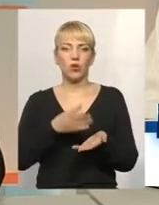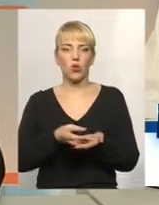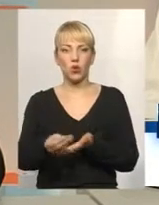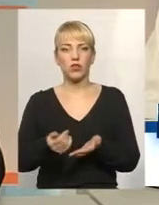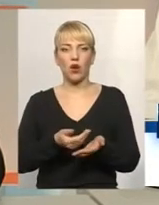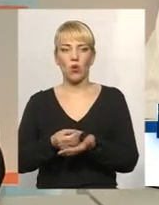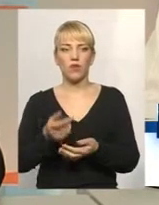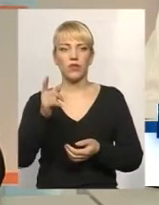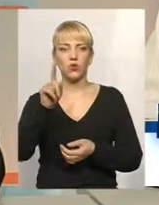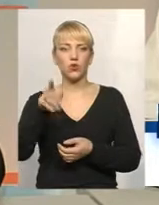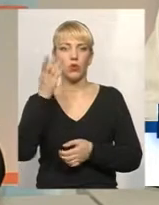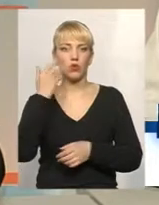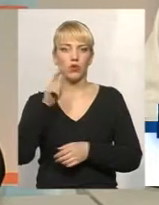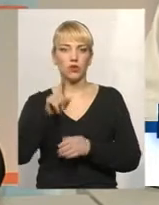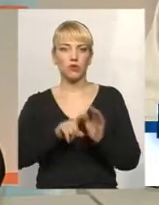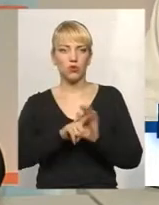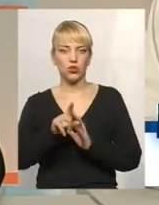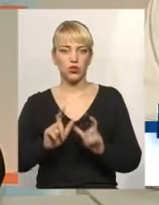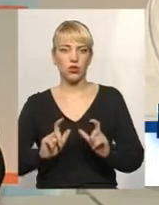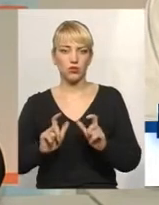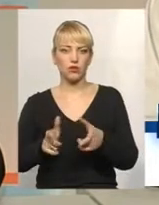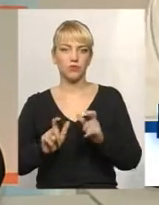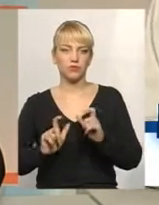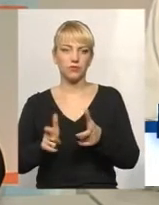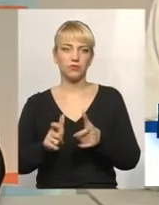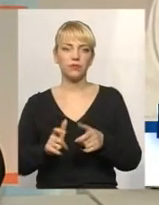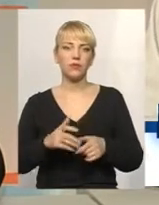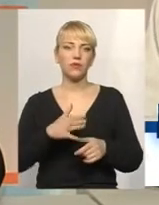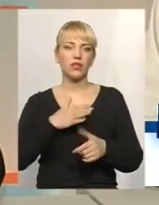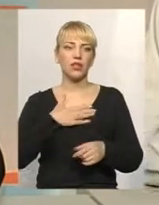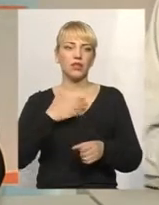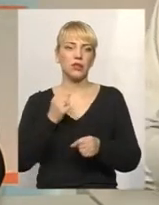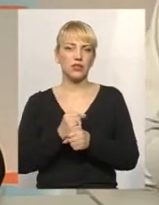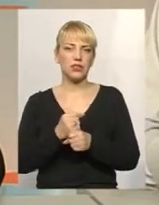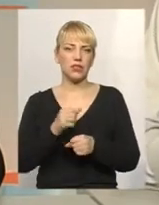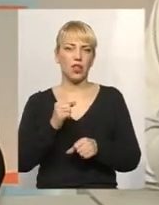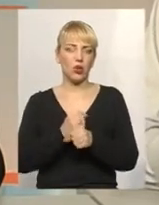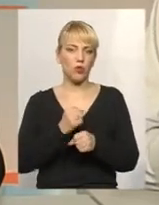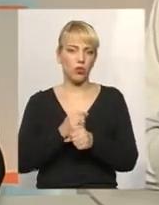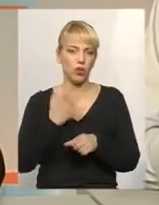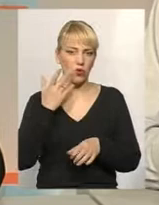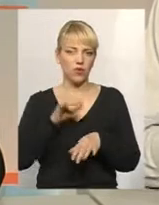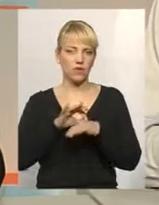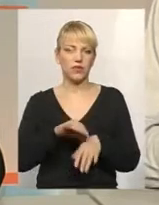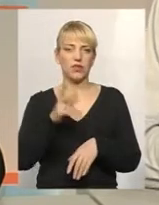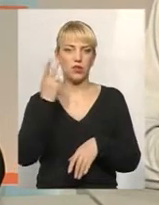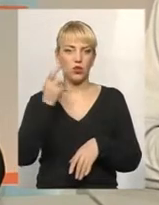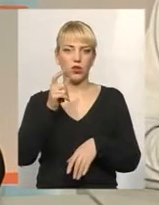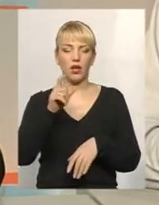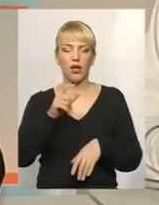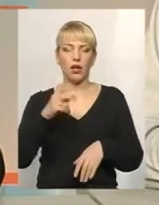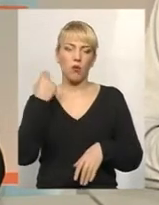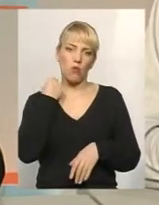вже тоді, коли їм приходять, коли вже починається претензійна робота, заведеться, коли вже люди бачать, ну, боржники